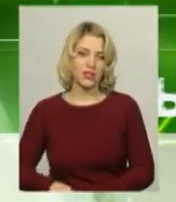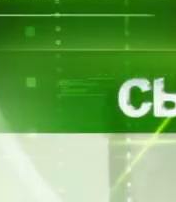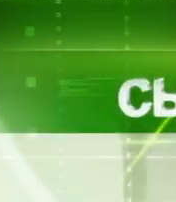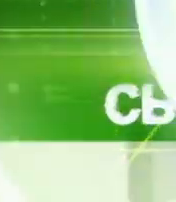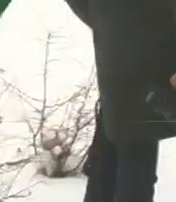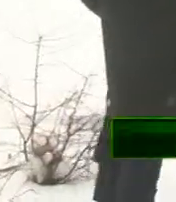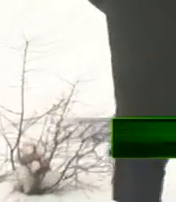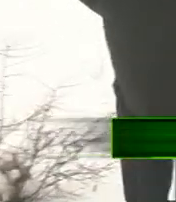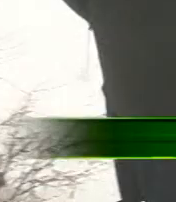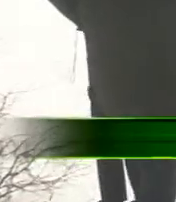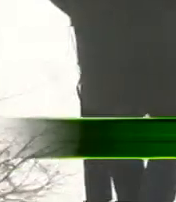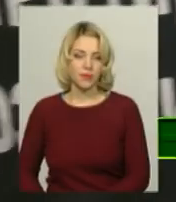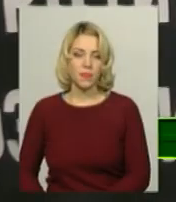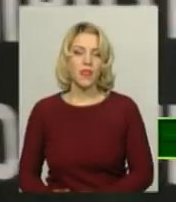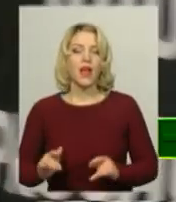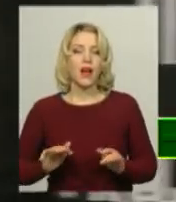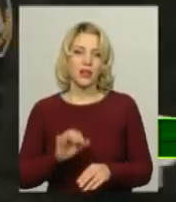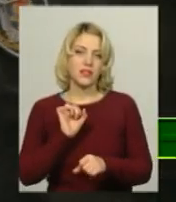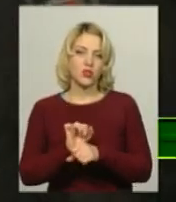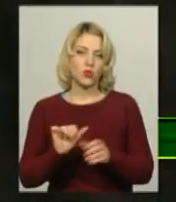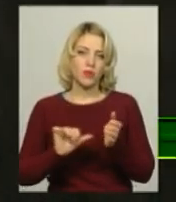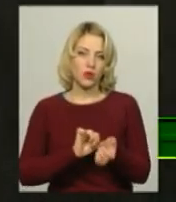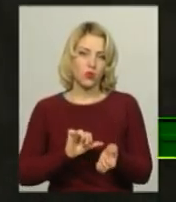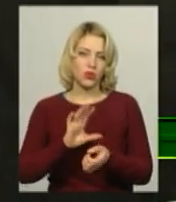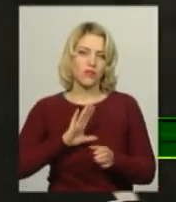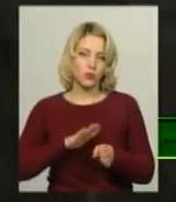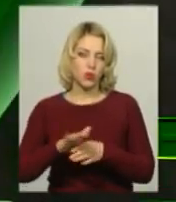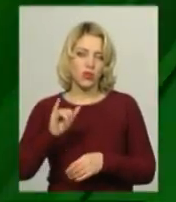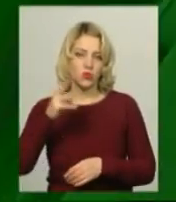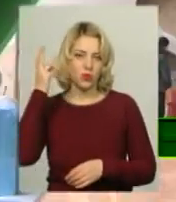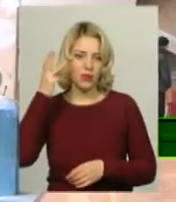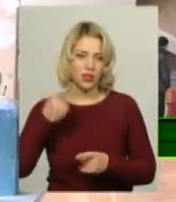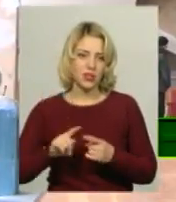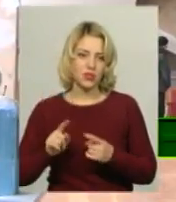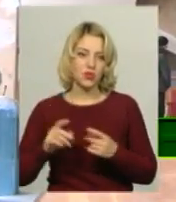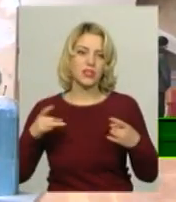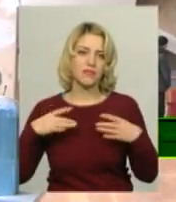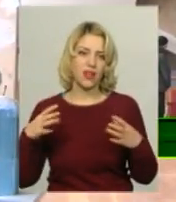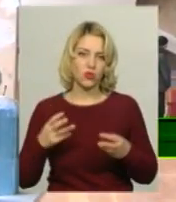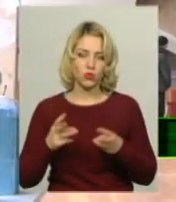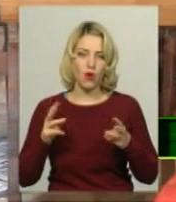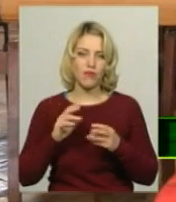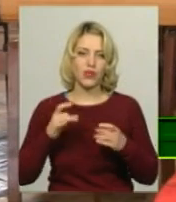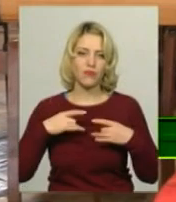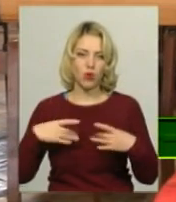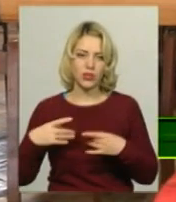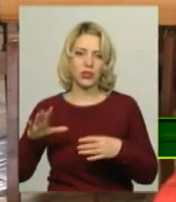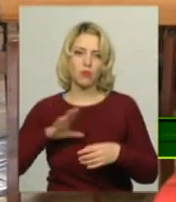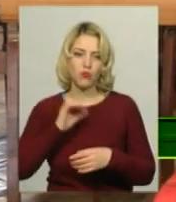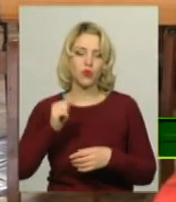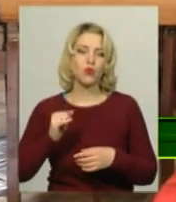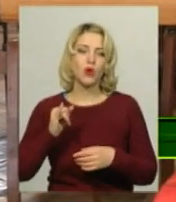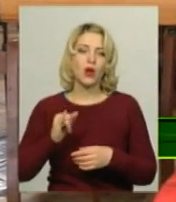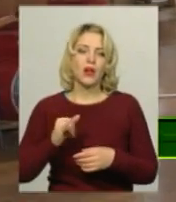Музика Акція «Стоп наркотик» відбулася у Хмельницькому. Святковий вогник для дітей з особливими потребами відбувся